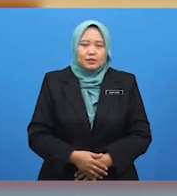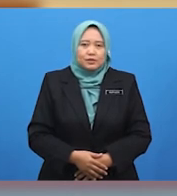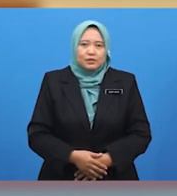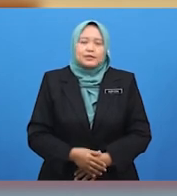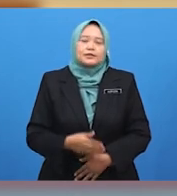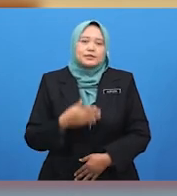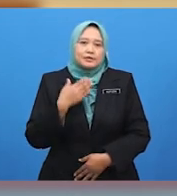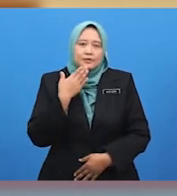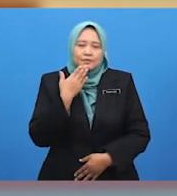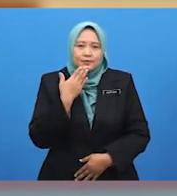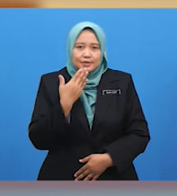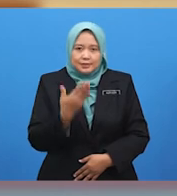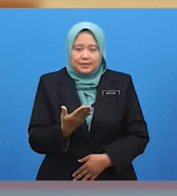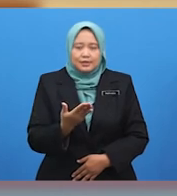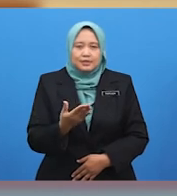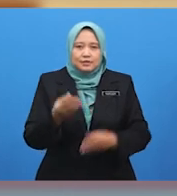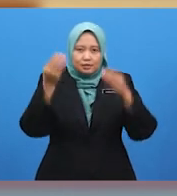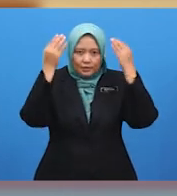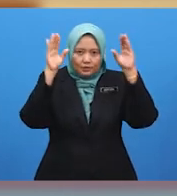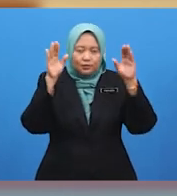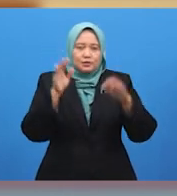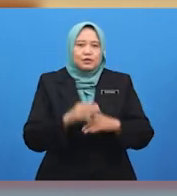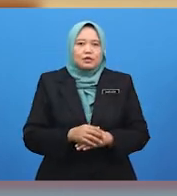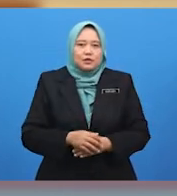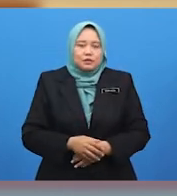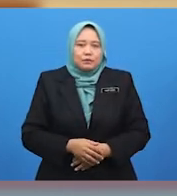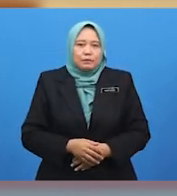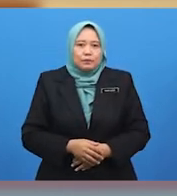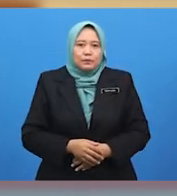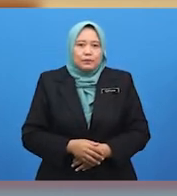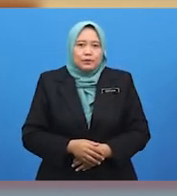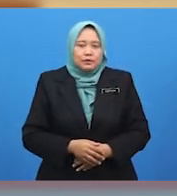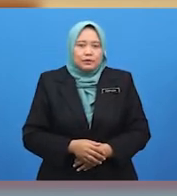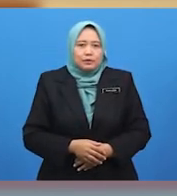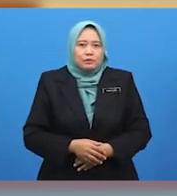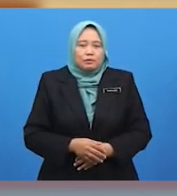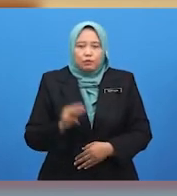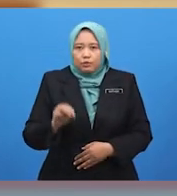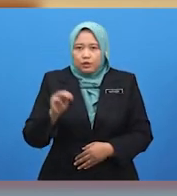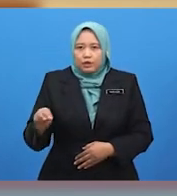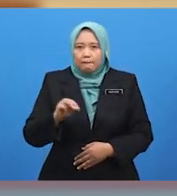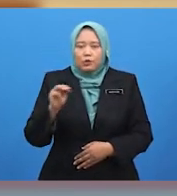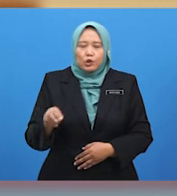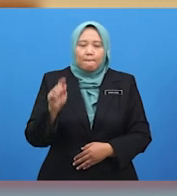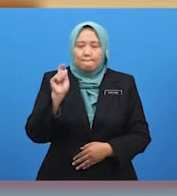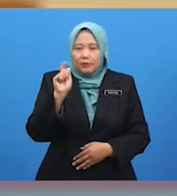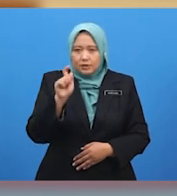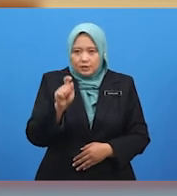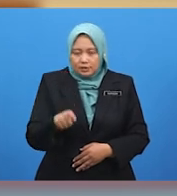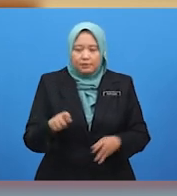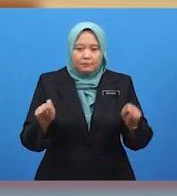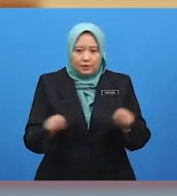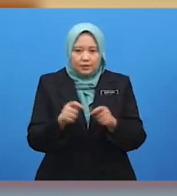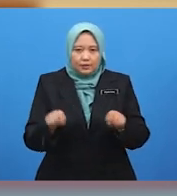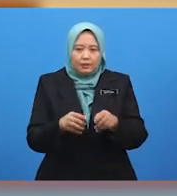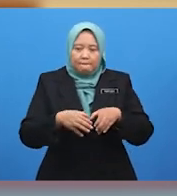kasih, Cikgu. Hai, murid-murid. Sila pastikan kamu bertindak berani jika perbuatan itu